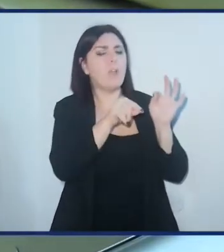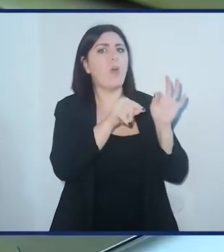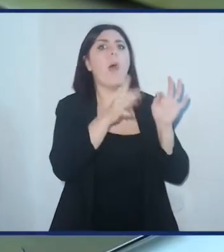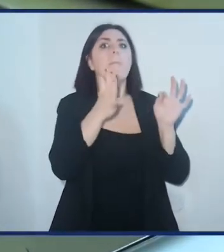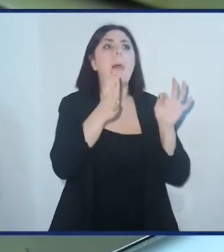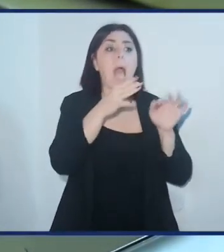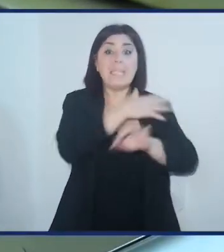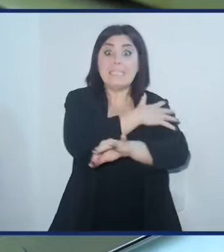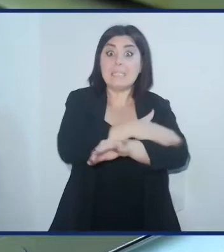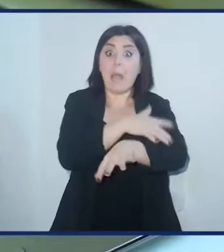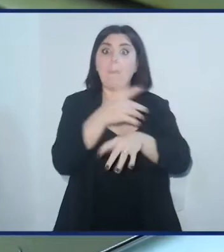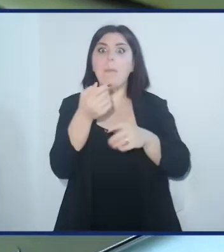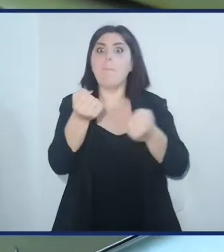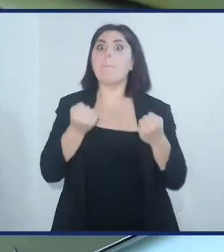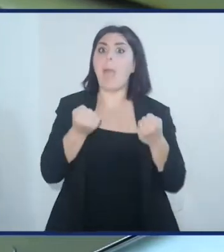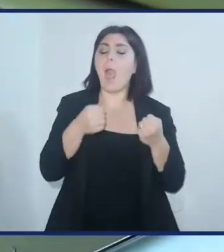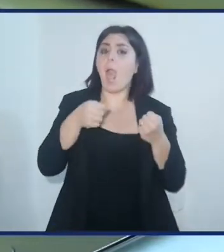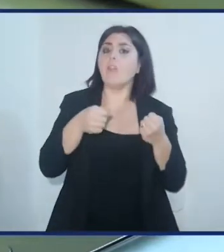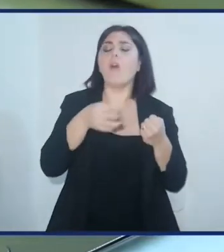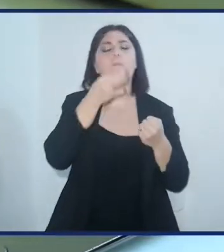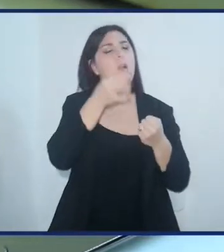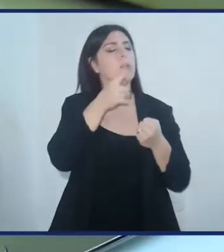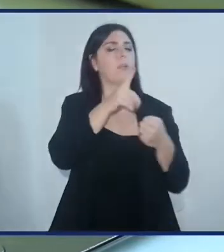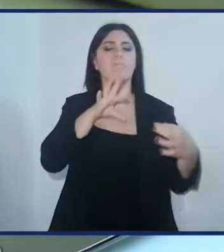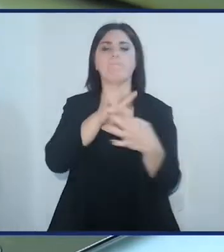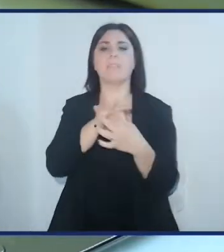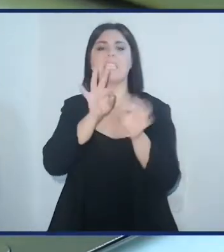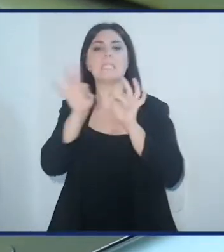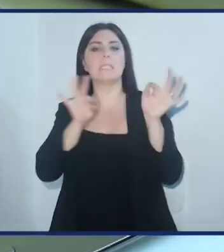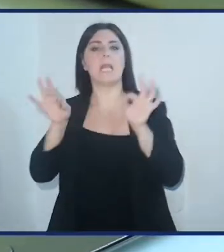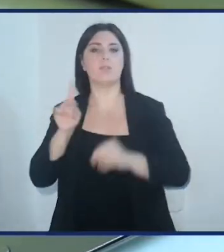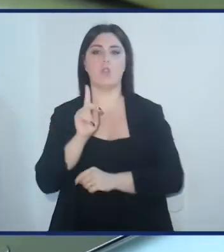più o meno di sei zampe, non lo è assolutamente.